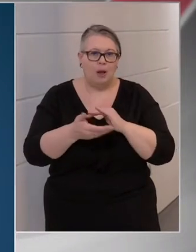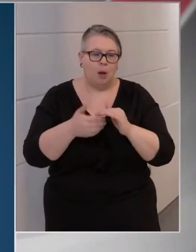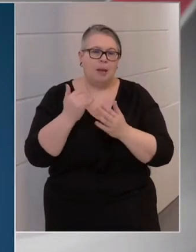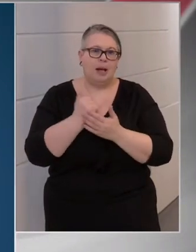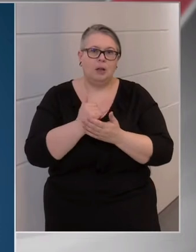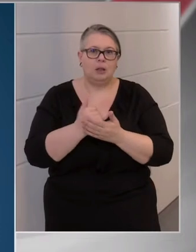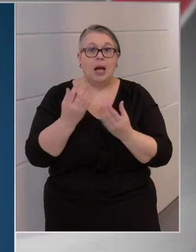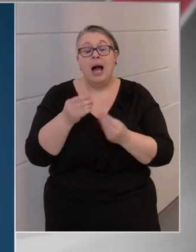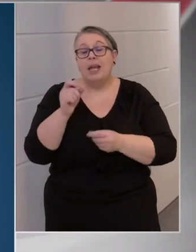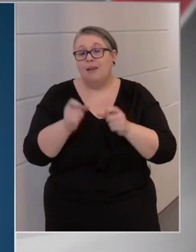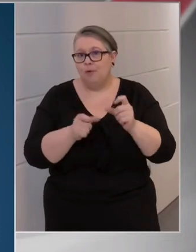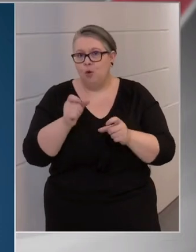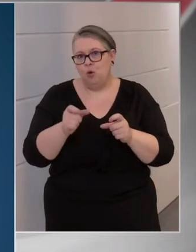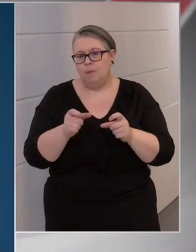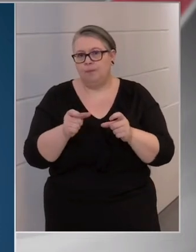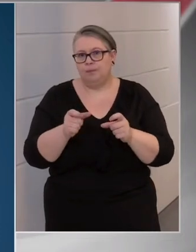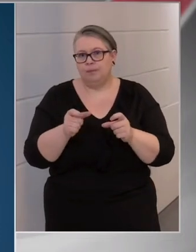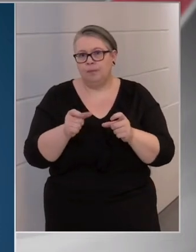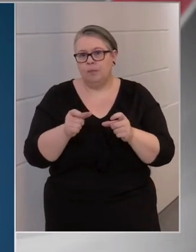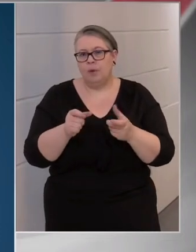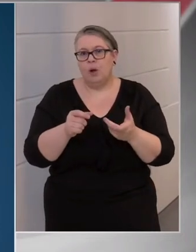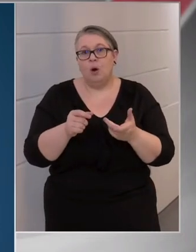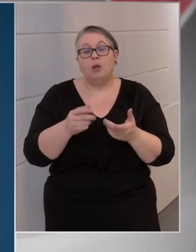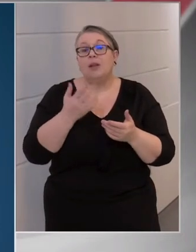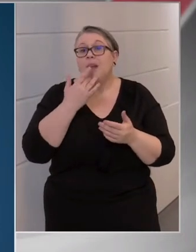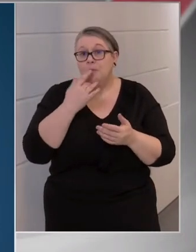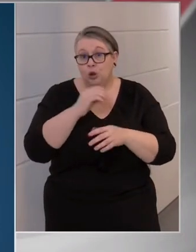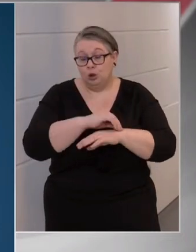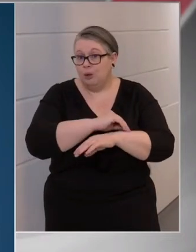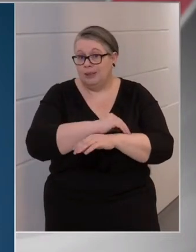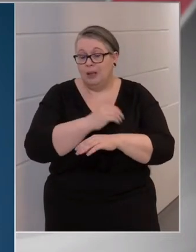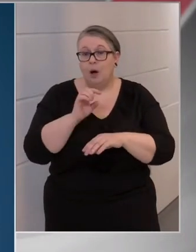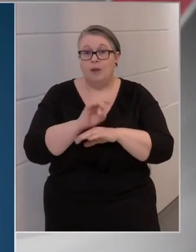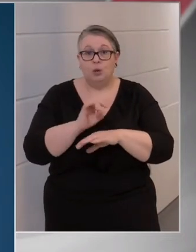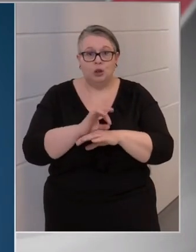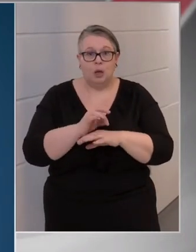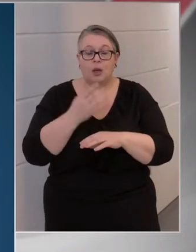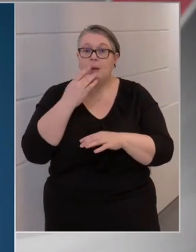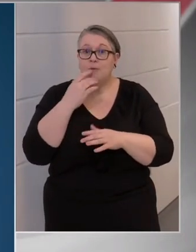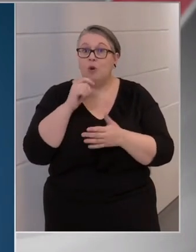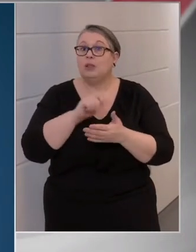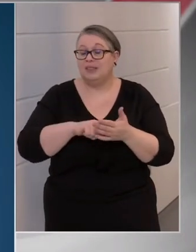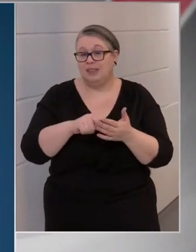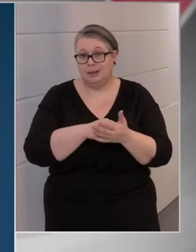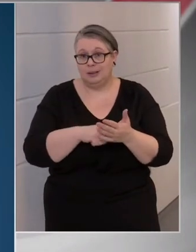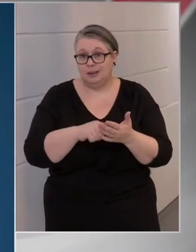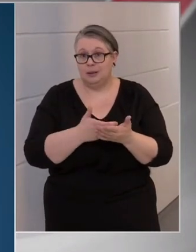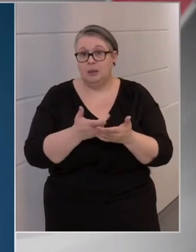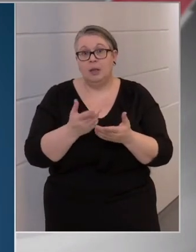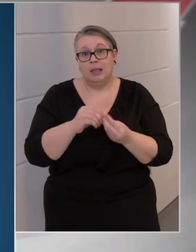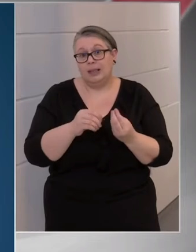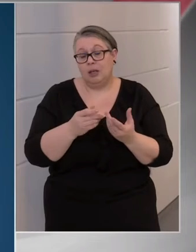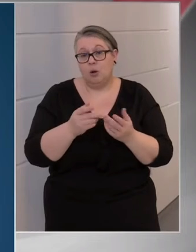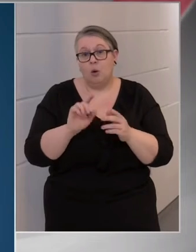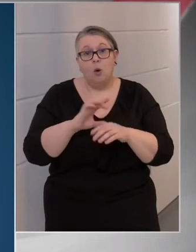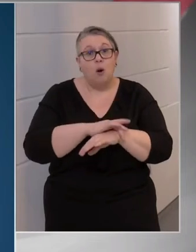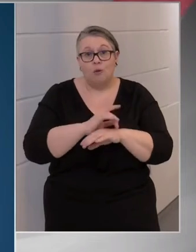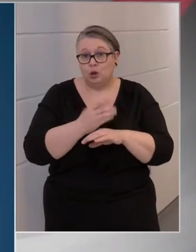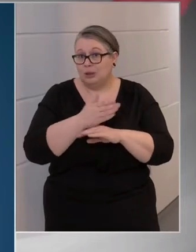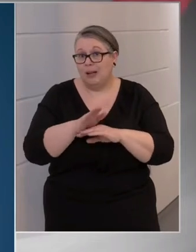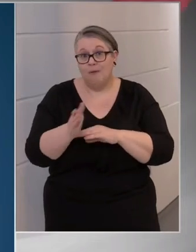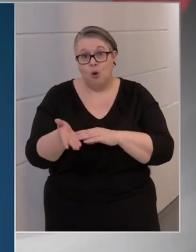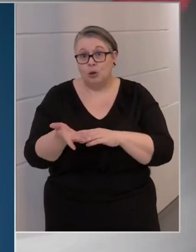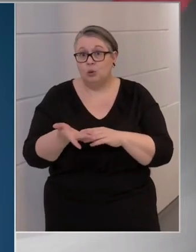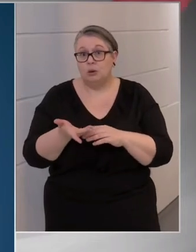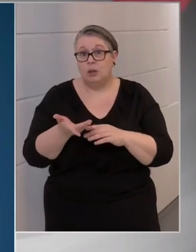mennyien vannak, akiknél nem járt olyan tünetekkel a vírus, hogy teszt is kimutatta volna, vagy orvoshoz fordult volna az, aki